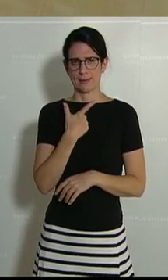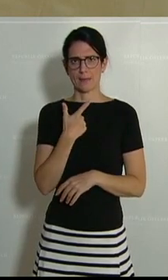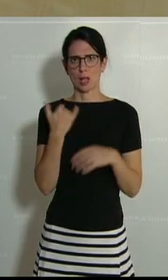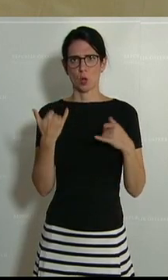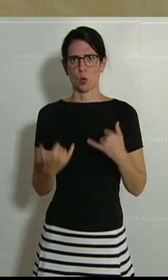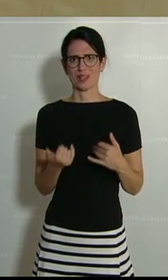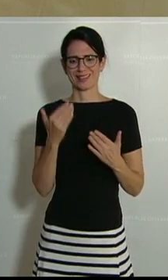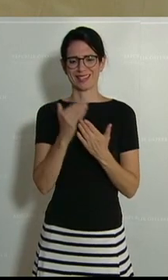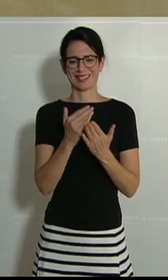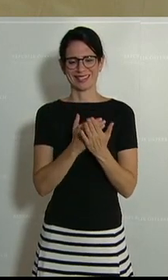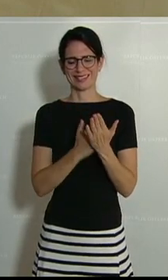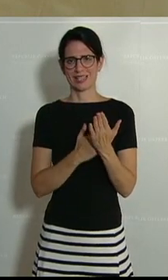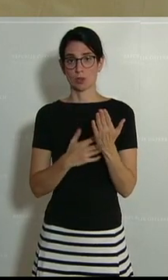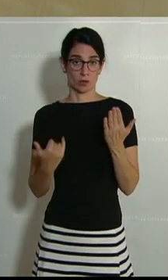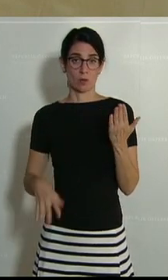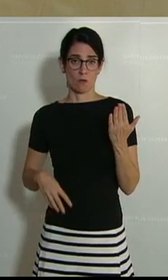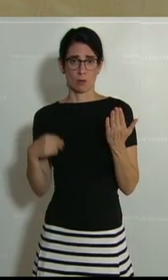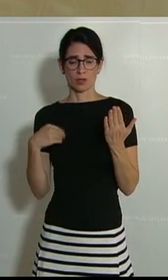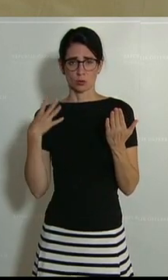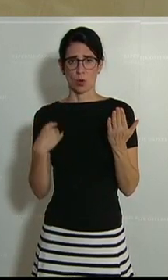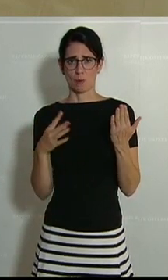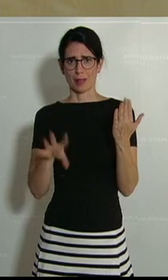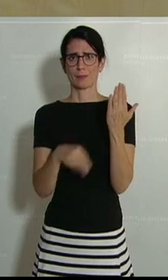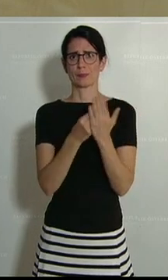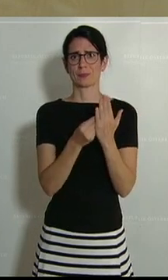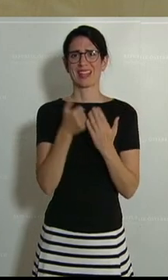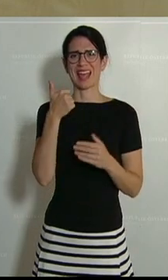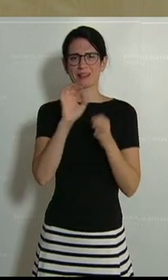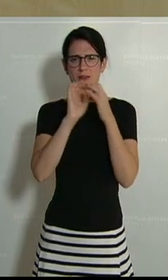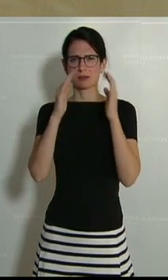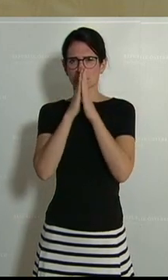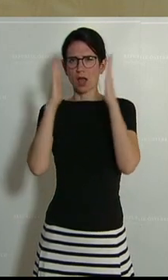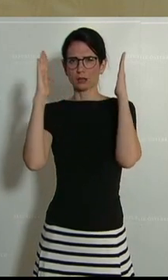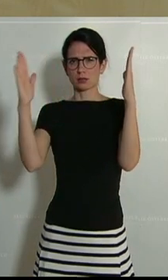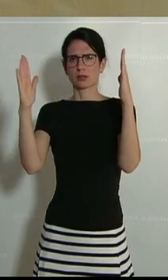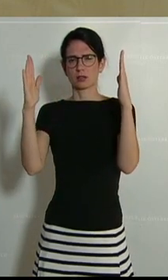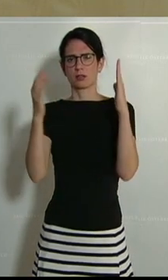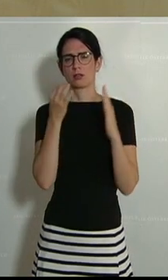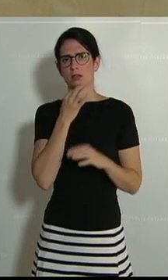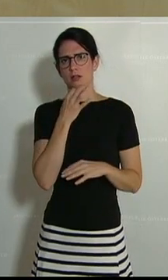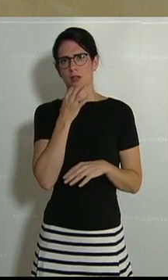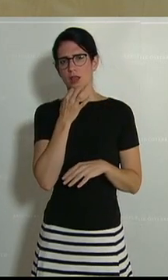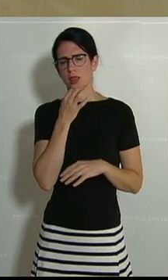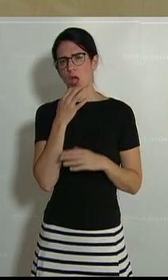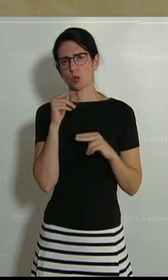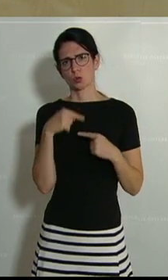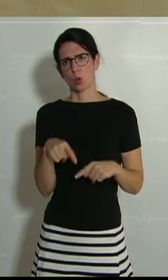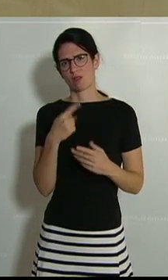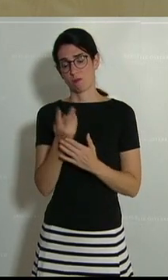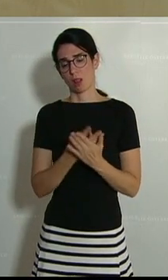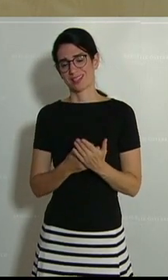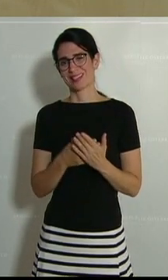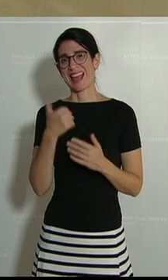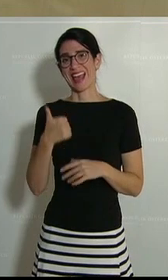heutige Gesetzgebung auch vom Vormittag noch einmal ausgeführt. Und einen Satz hat er da hineingeschrieben, den sollte man einfach noch einmal vorlesen.